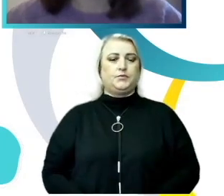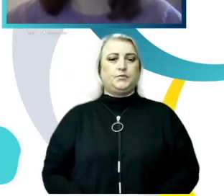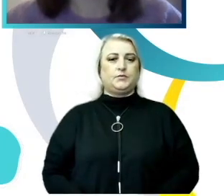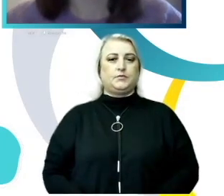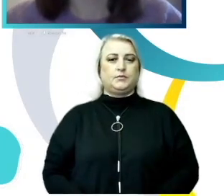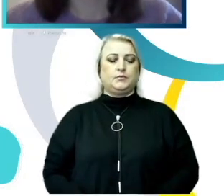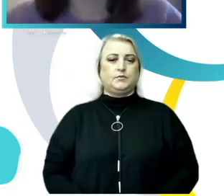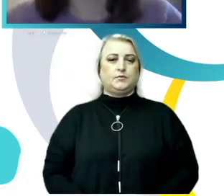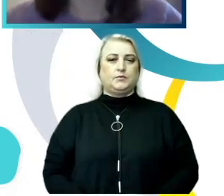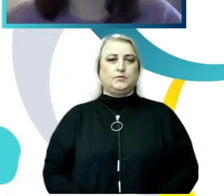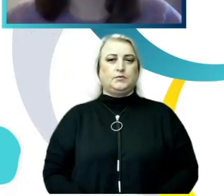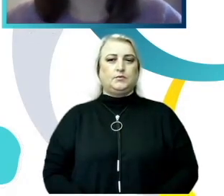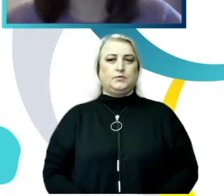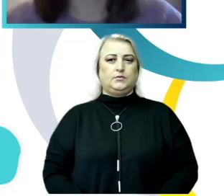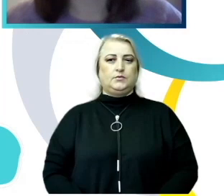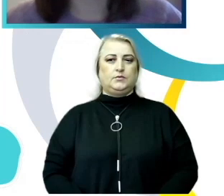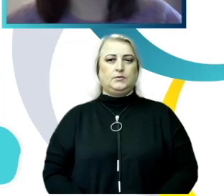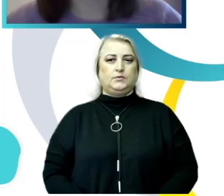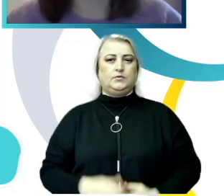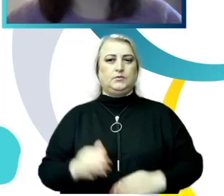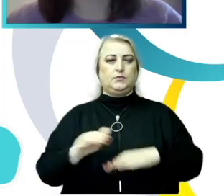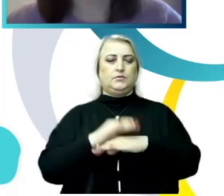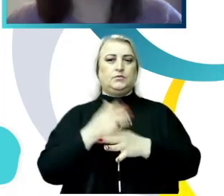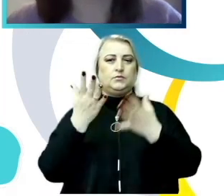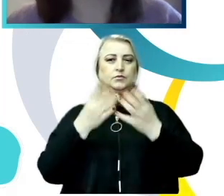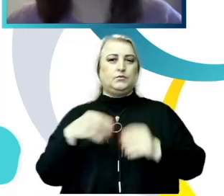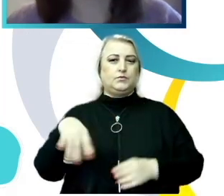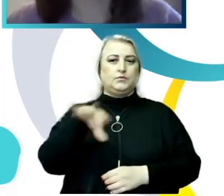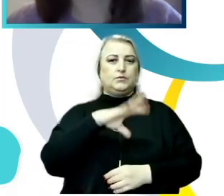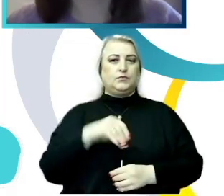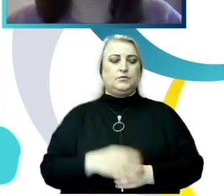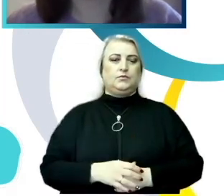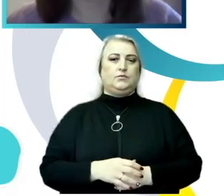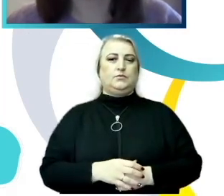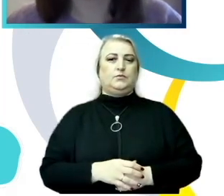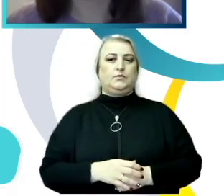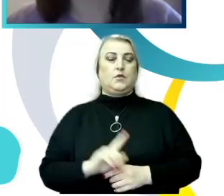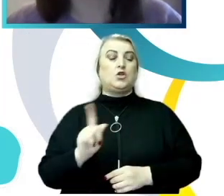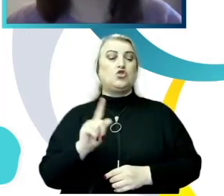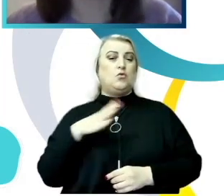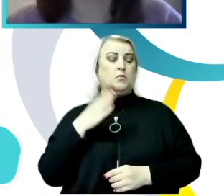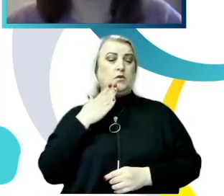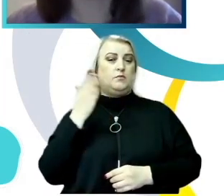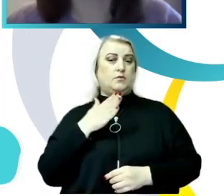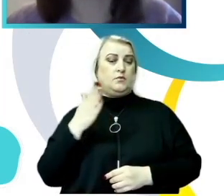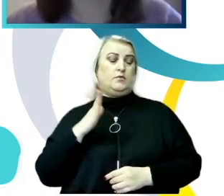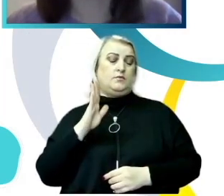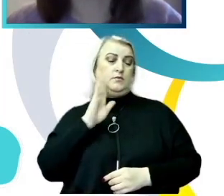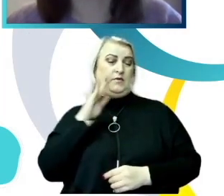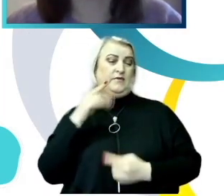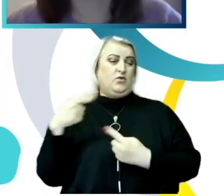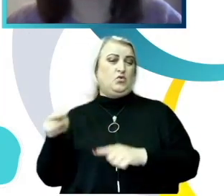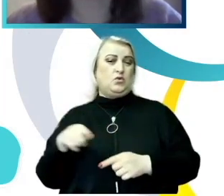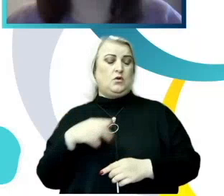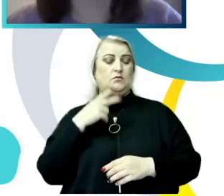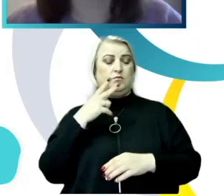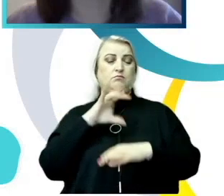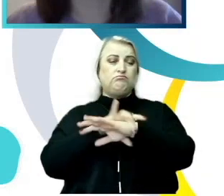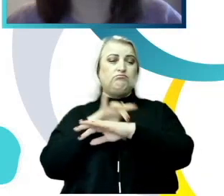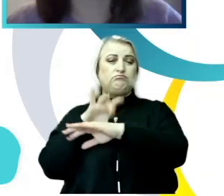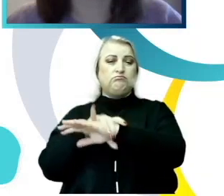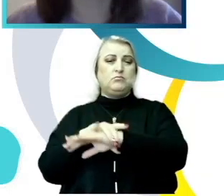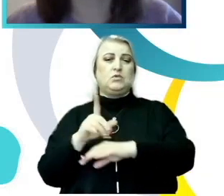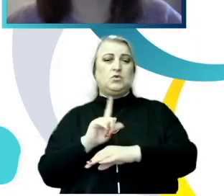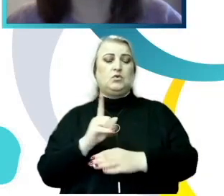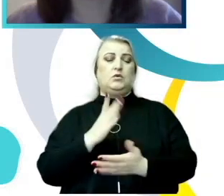Lui mă mulțumesc. Bună ziua tuturor. Practic, din cei ce au prezentat colegiile mele se observă că